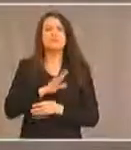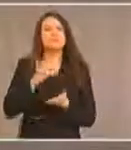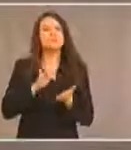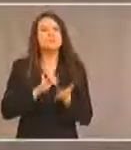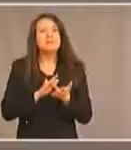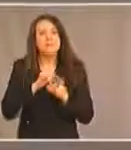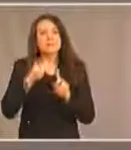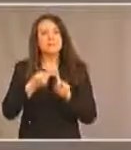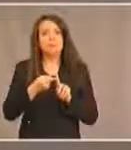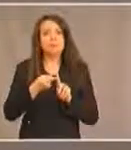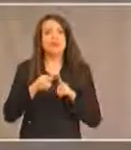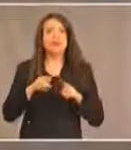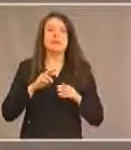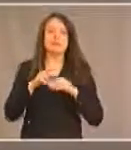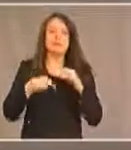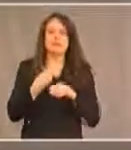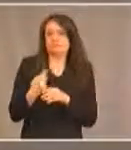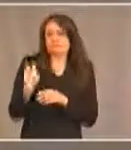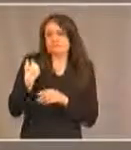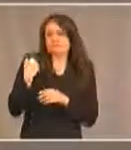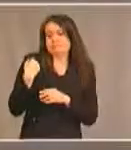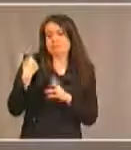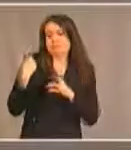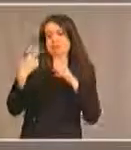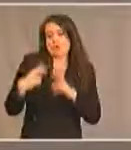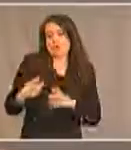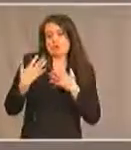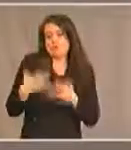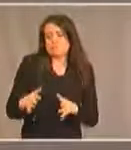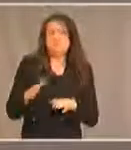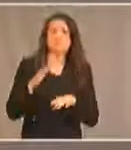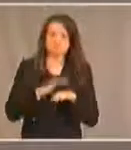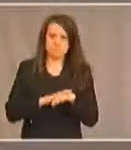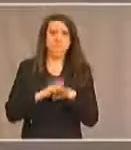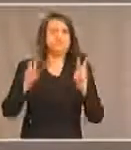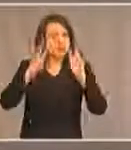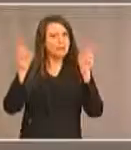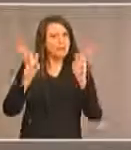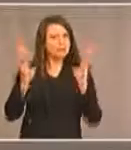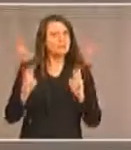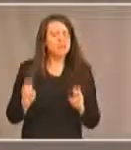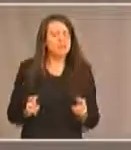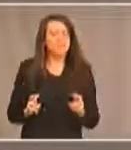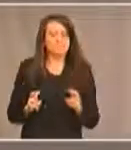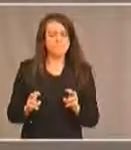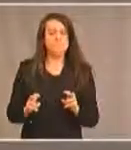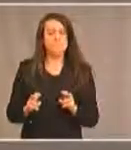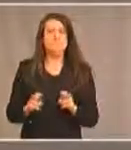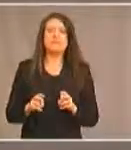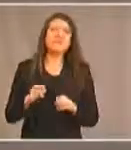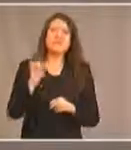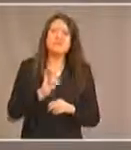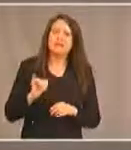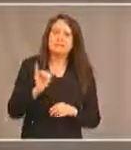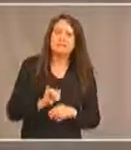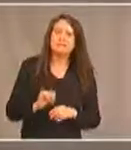une recherche sur les questions d'invalidité.